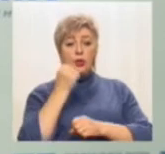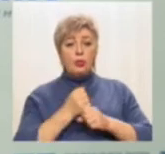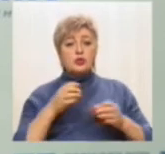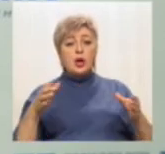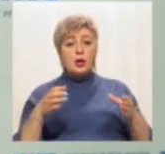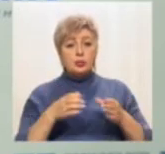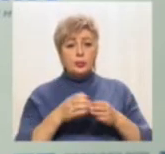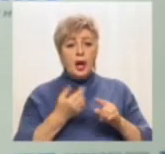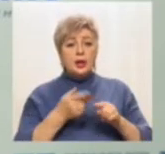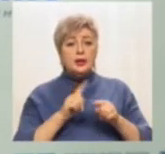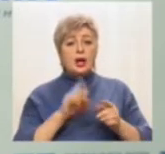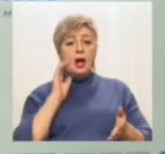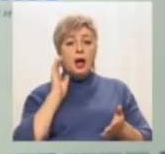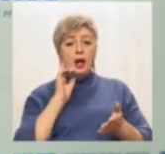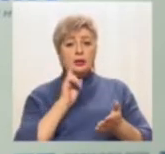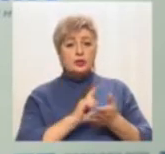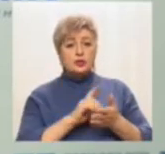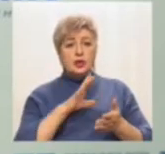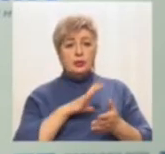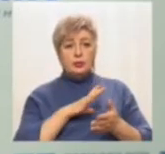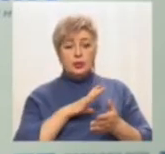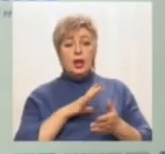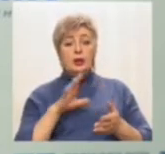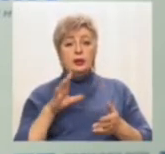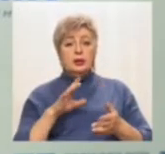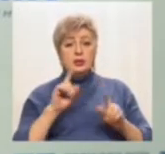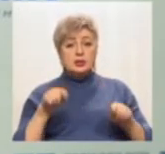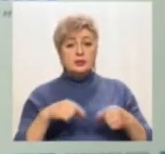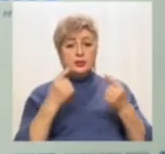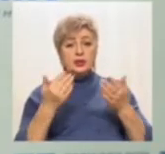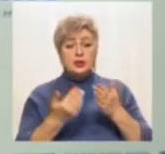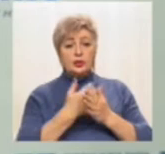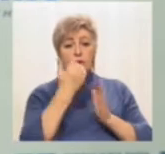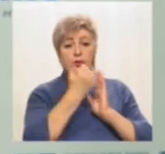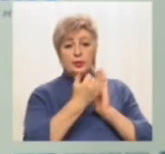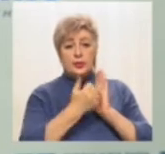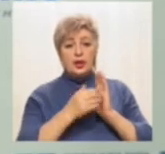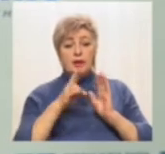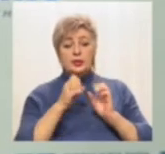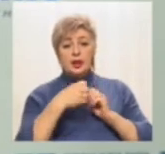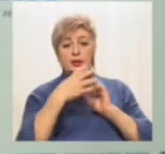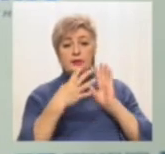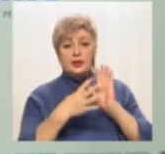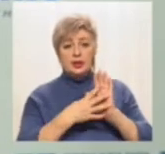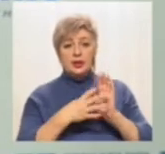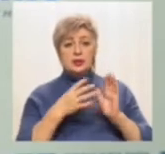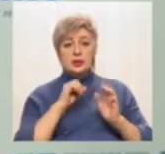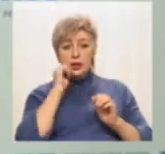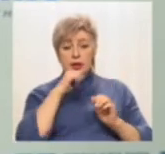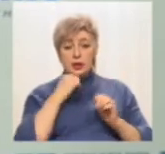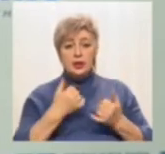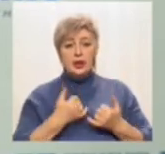яка мала за задачу створити нове меню на 2019 рік для дітей